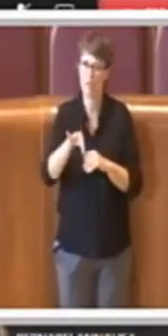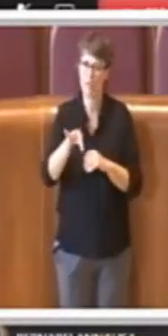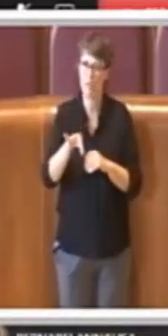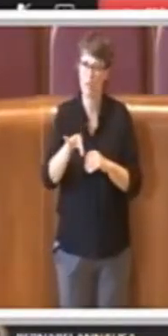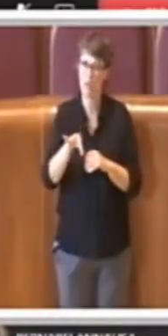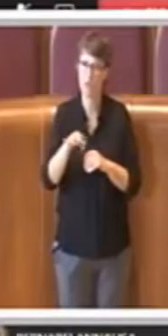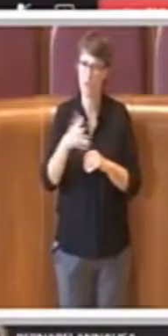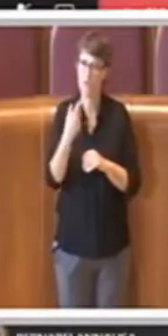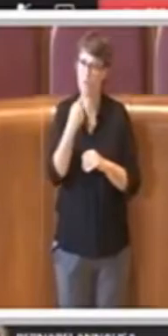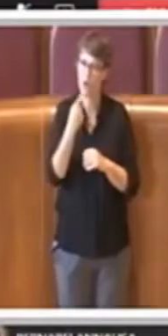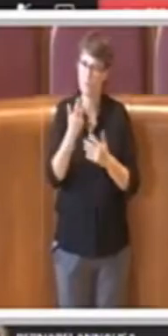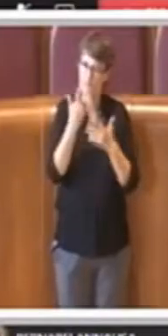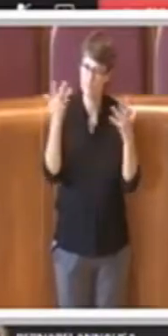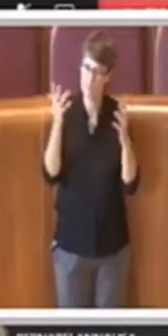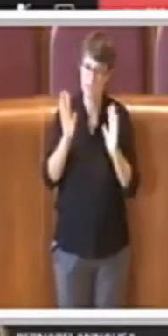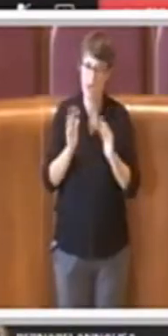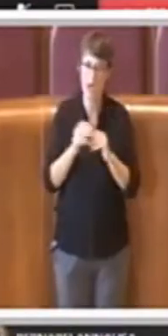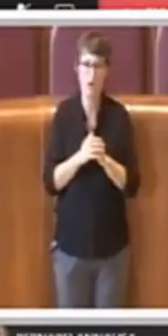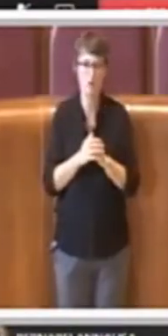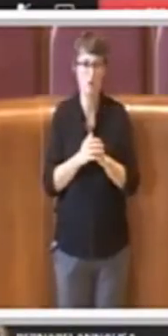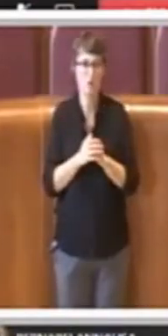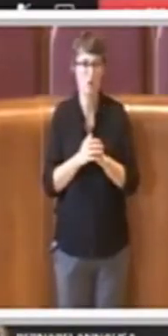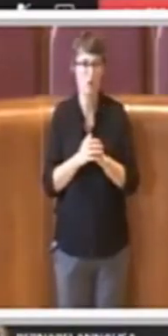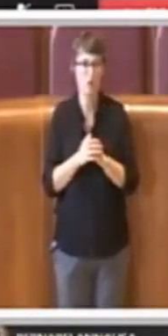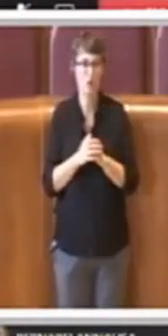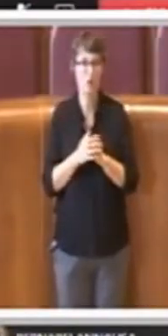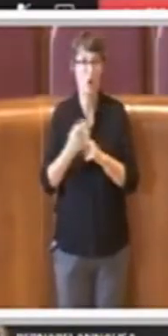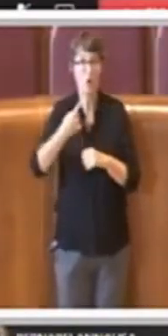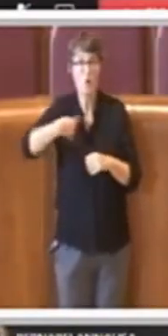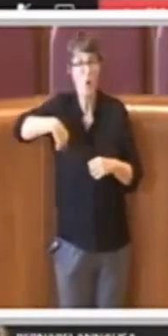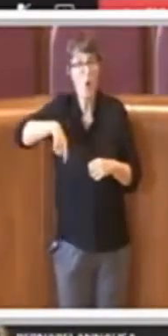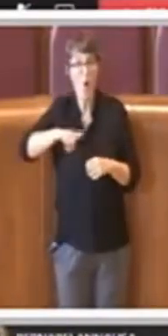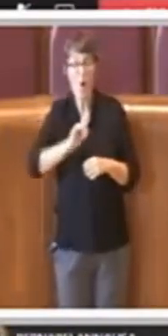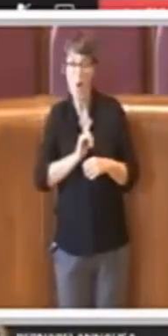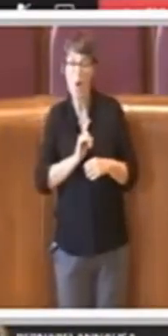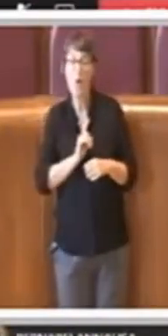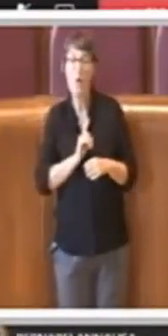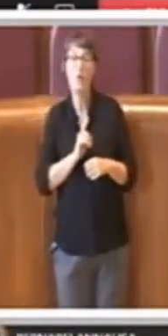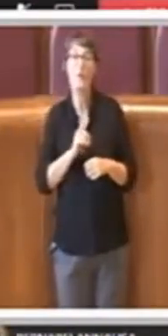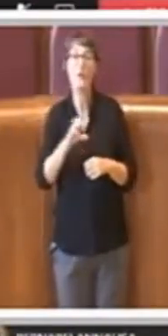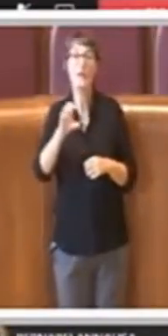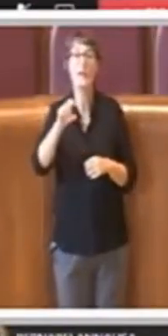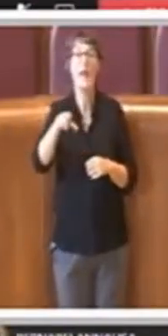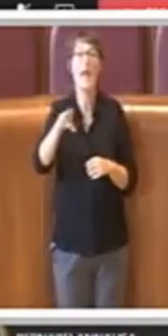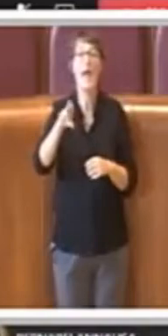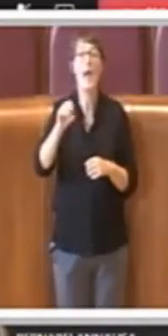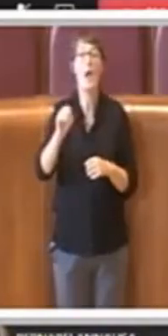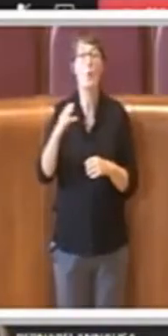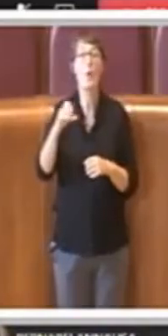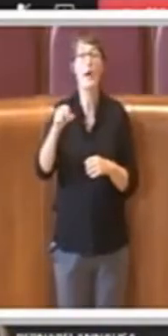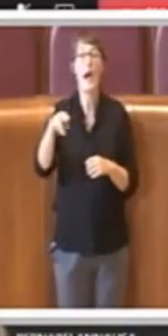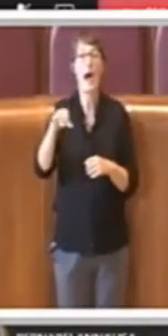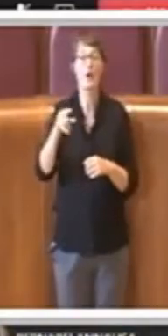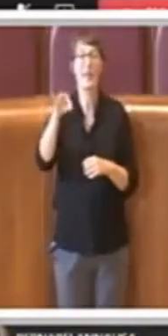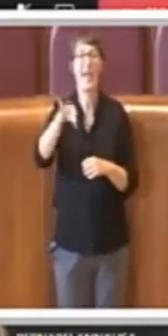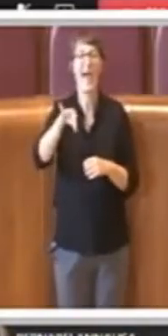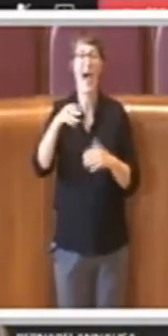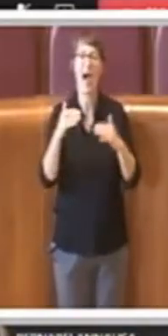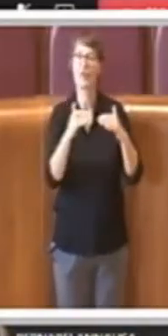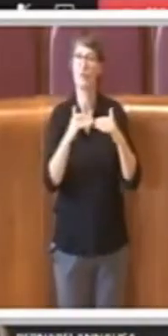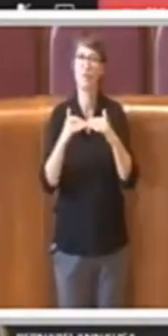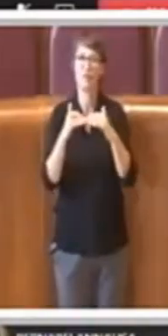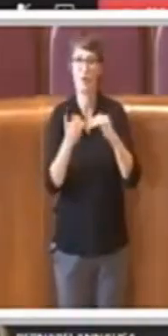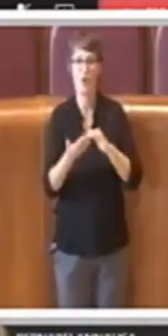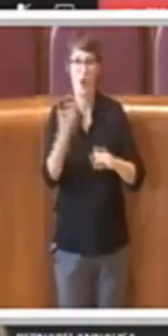Innanzitutto non siamo stati noi che abbiamo tolto l'arrocanone, l'arrocanone era un qualcosa che veramente calmerava, non vorrei